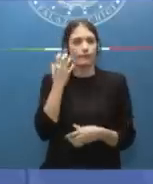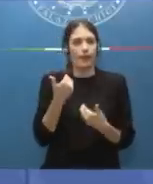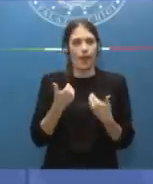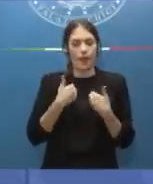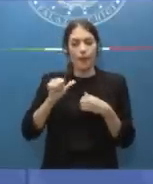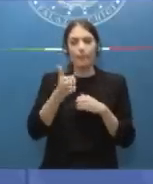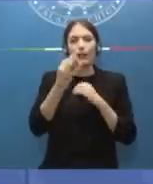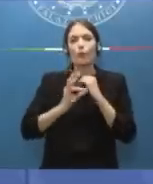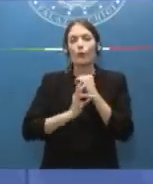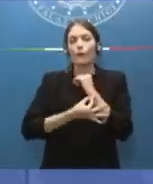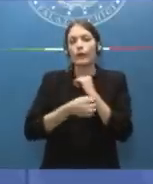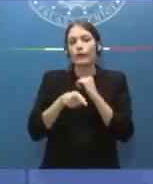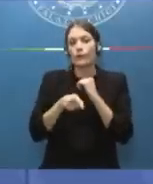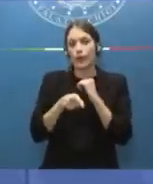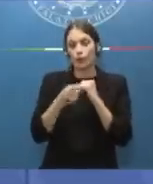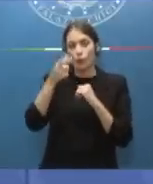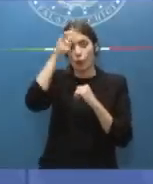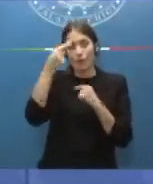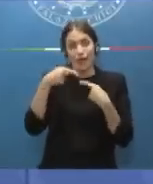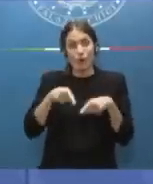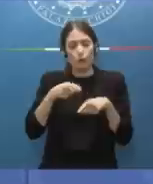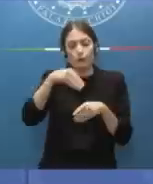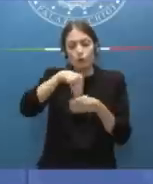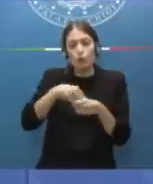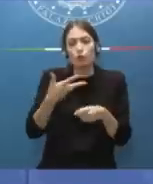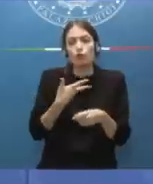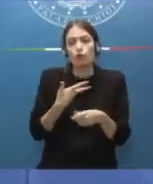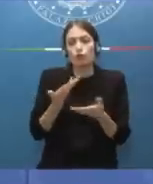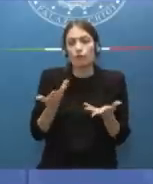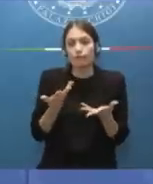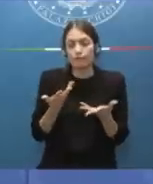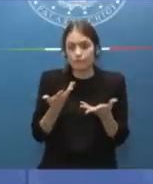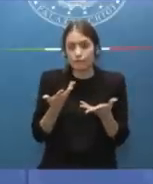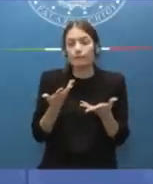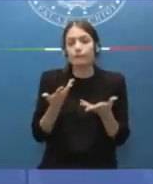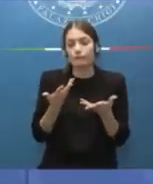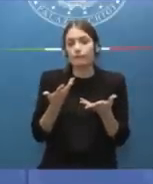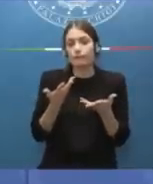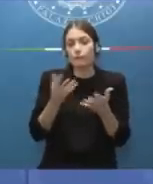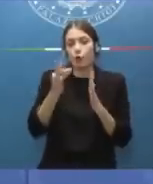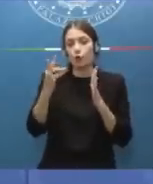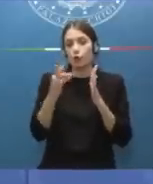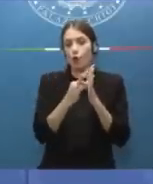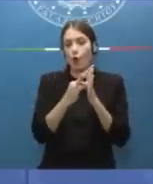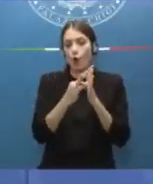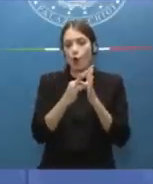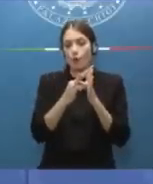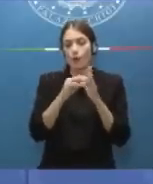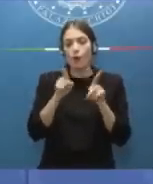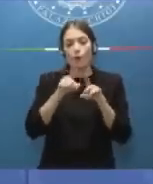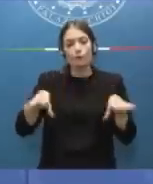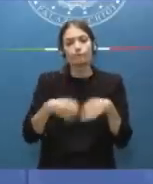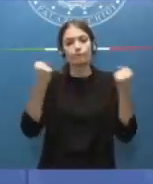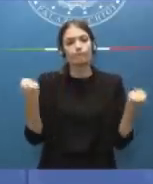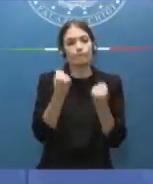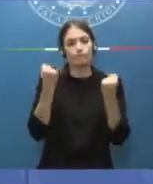provvedimento di questo Governo contenga una norma, una iniziativa che va